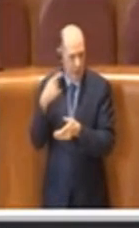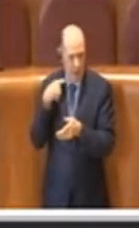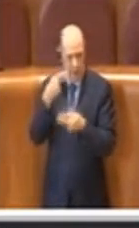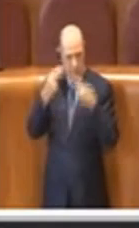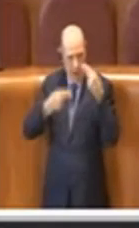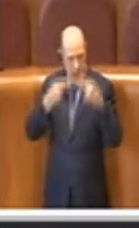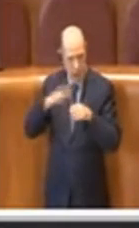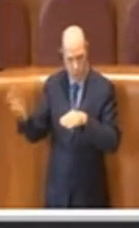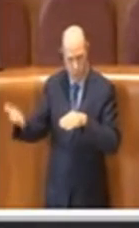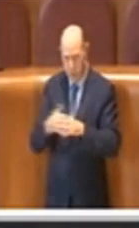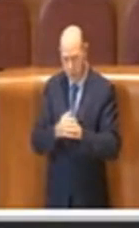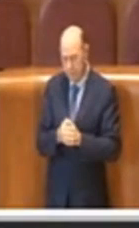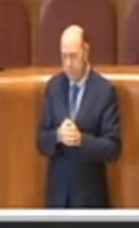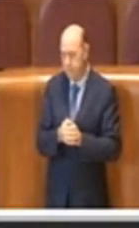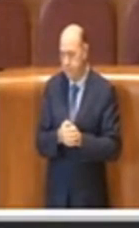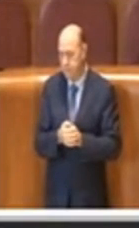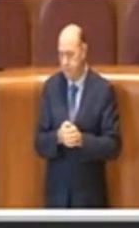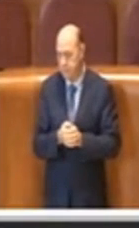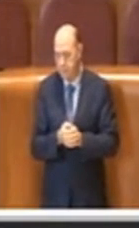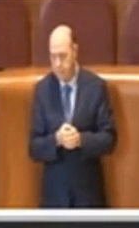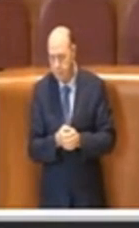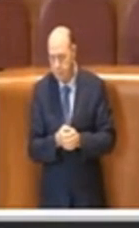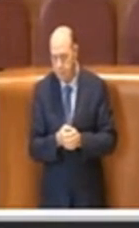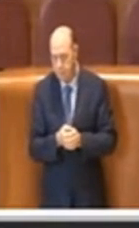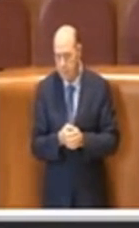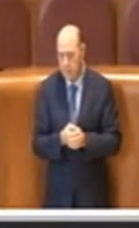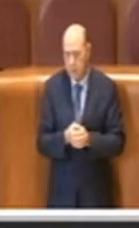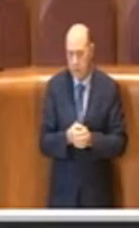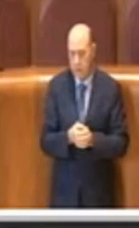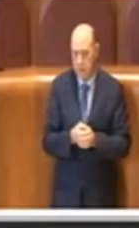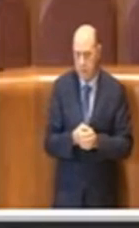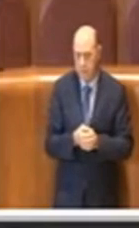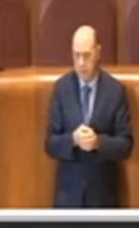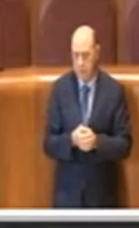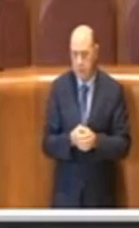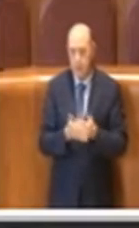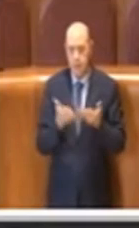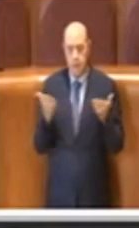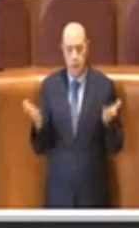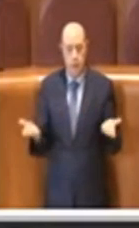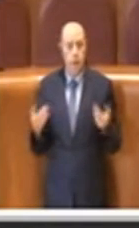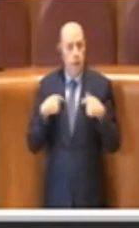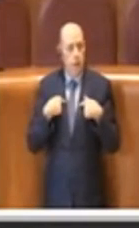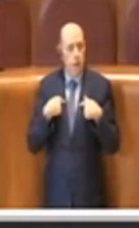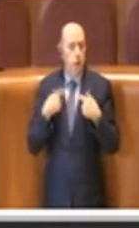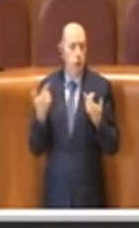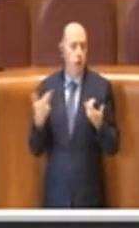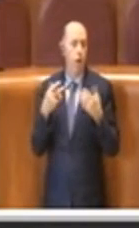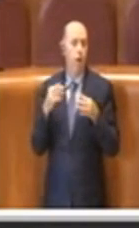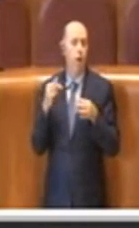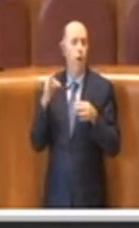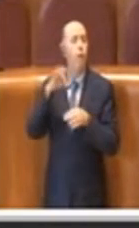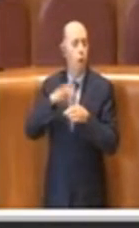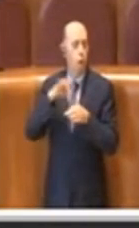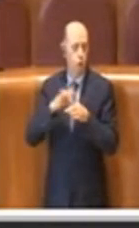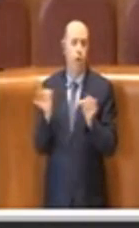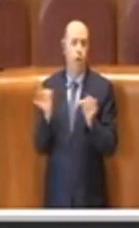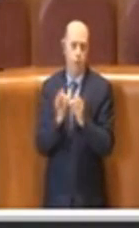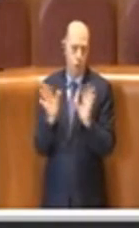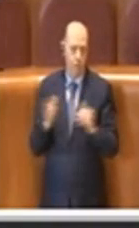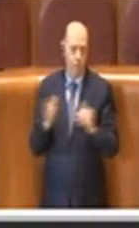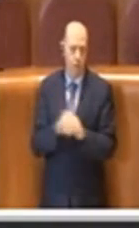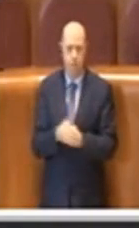bilancio e quindi consegno il mio voto favorevole,